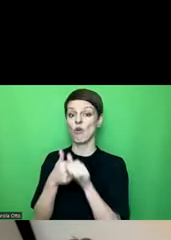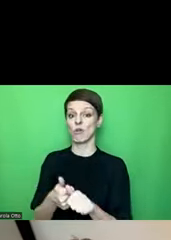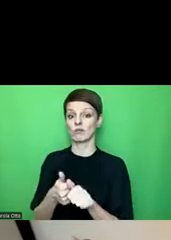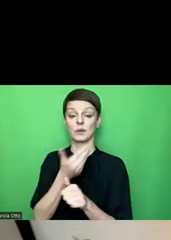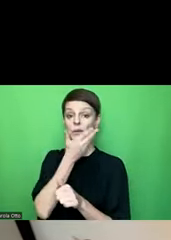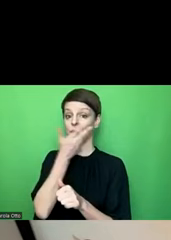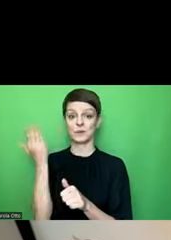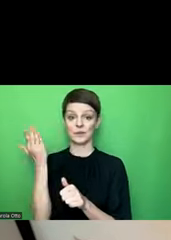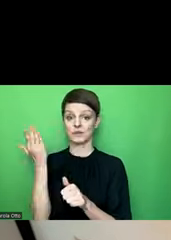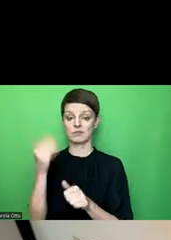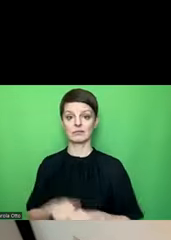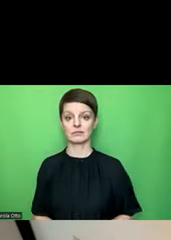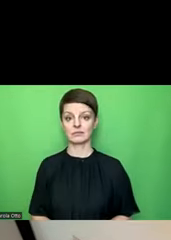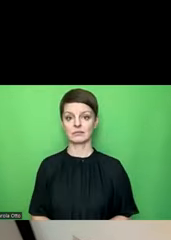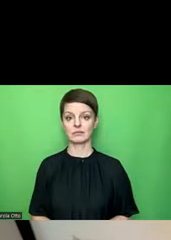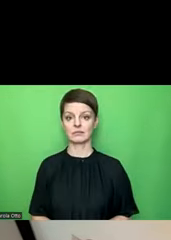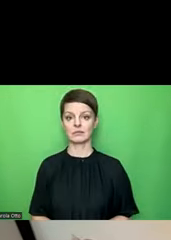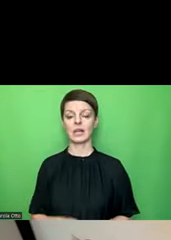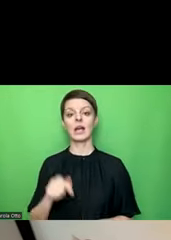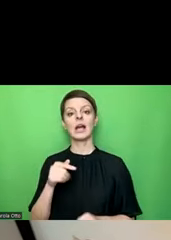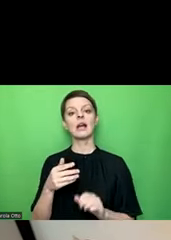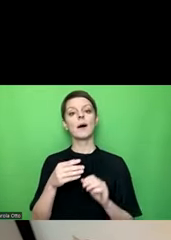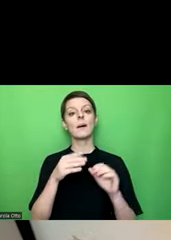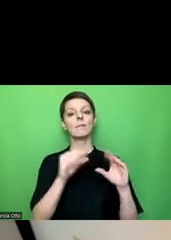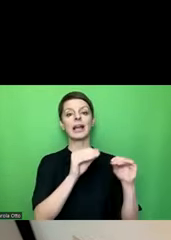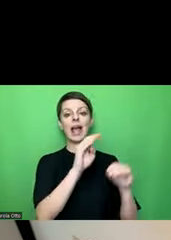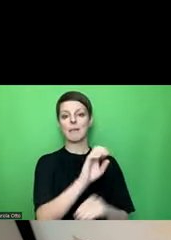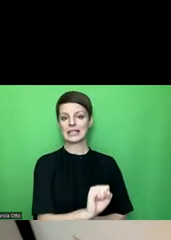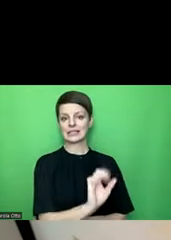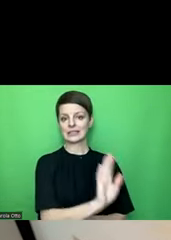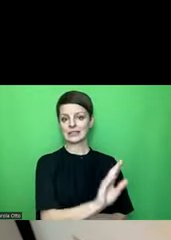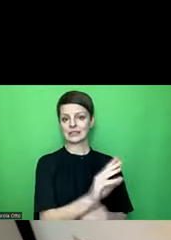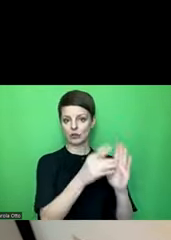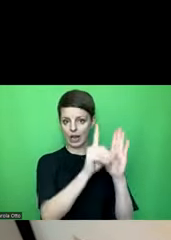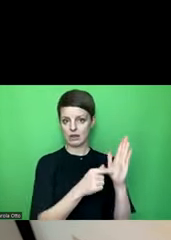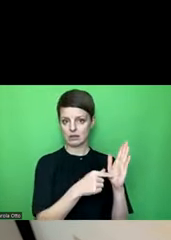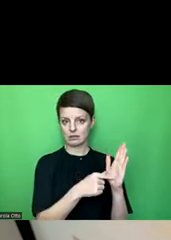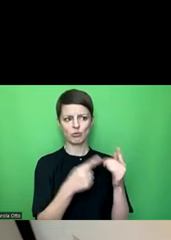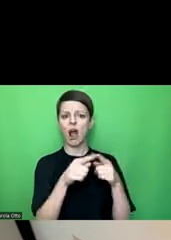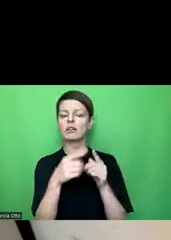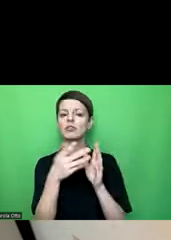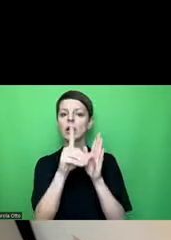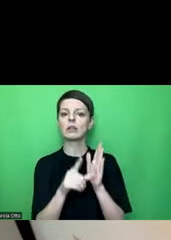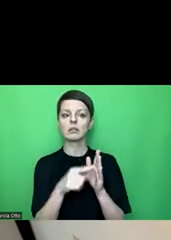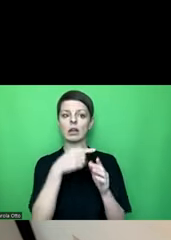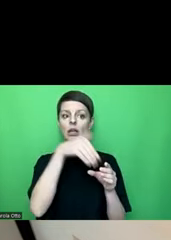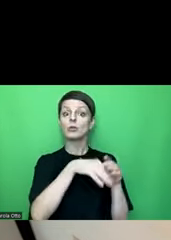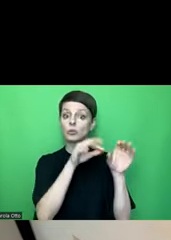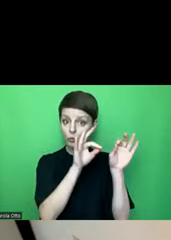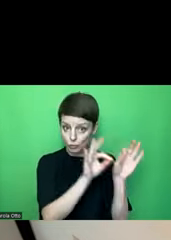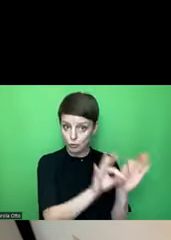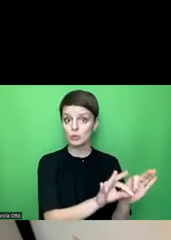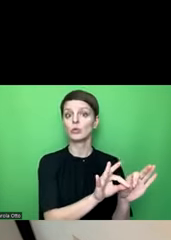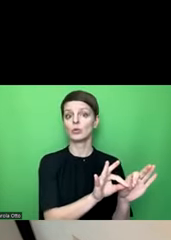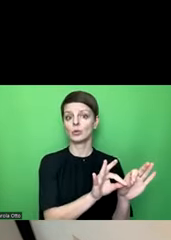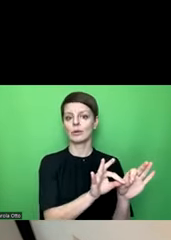geht. Die Checkliste von Microsoft und auch die anderen, die es gibt, den Umlauf, sind alle gut, aber sind in